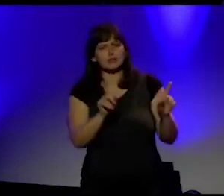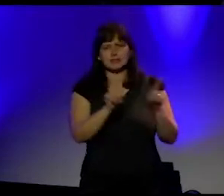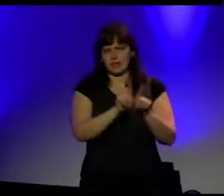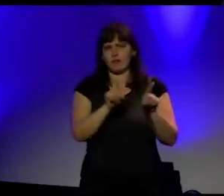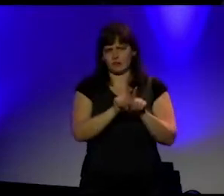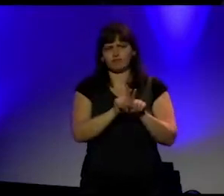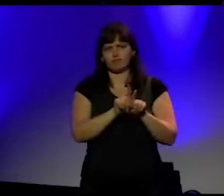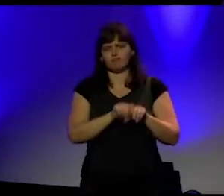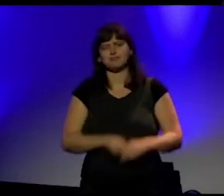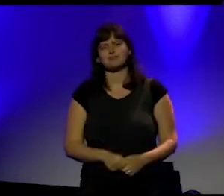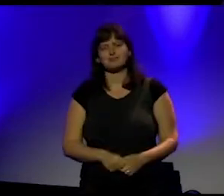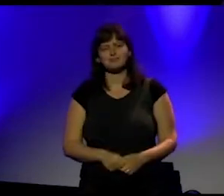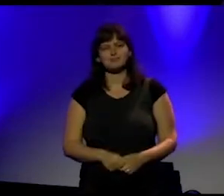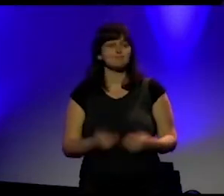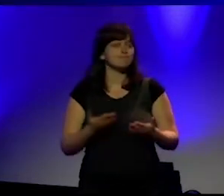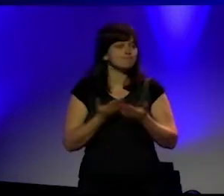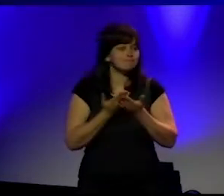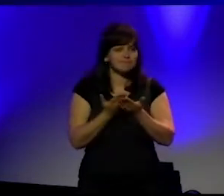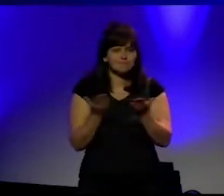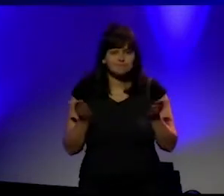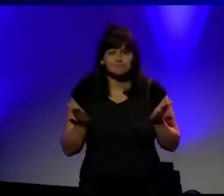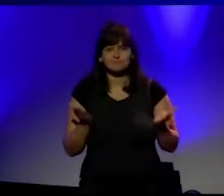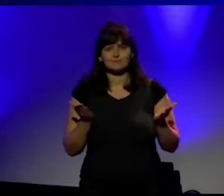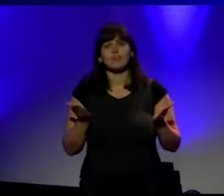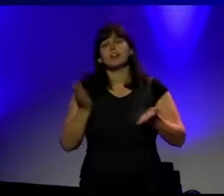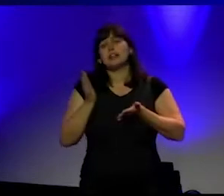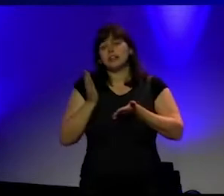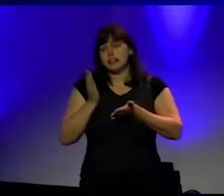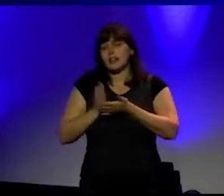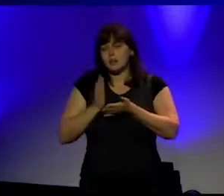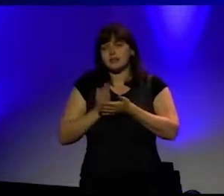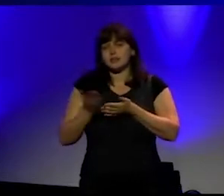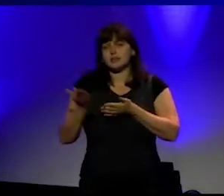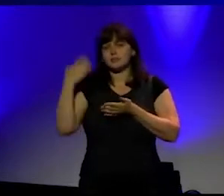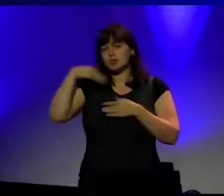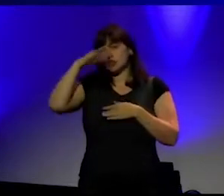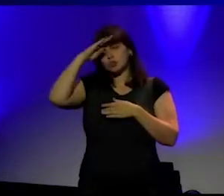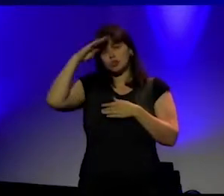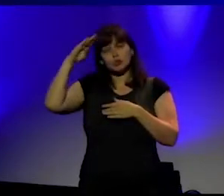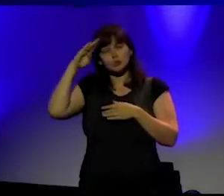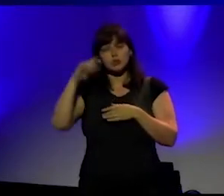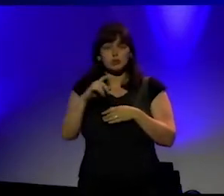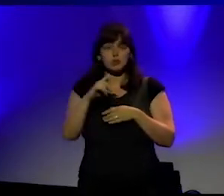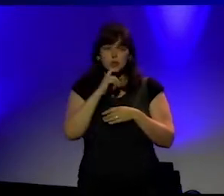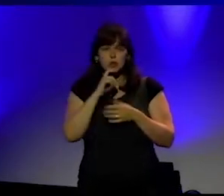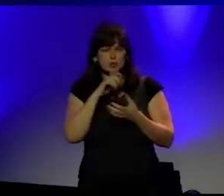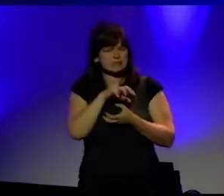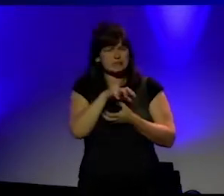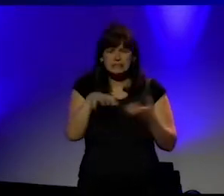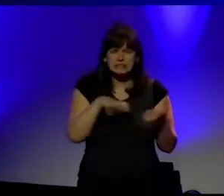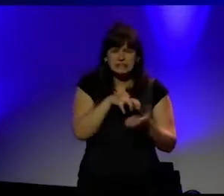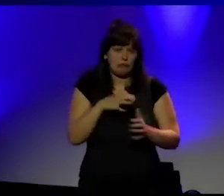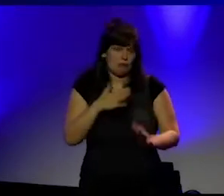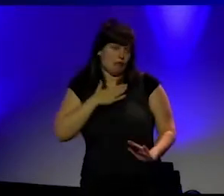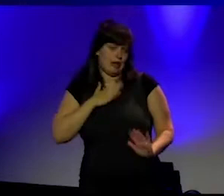Dames en heren, het was een rusteloze zomer. Voor mij